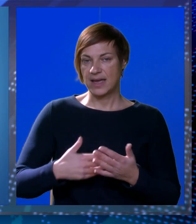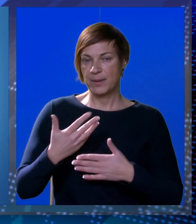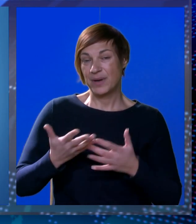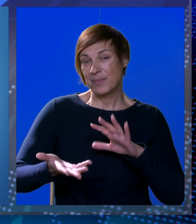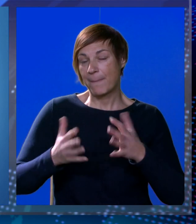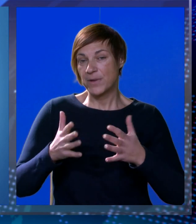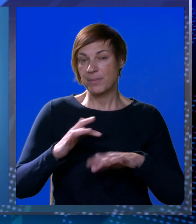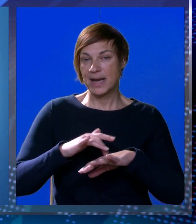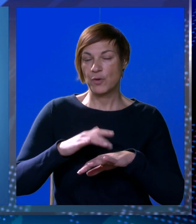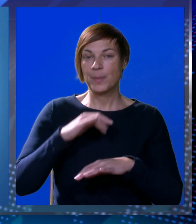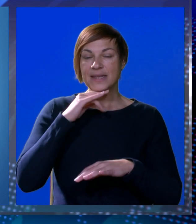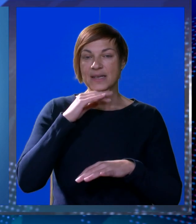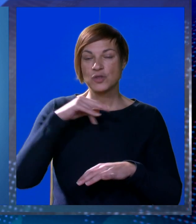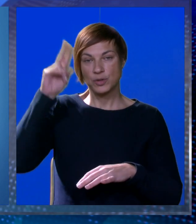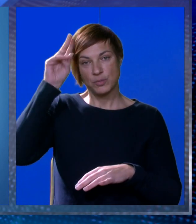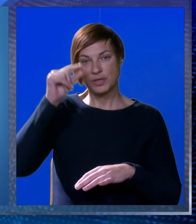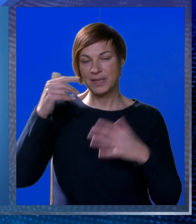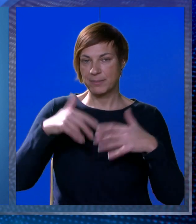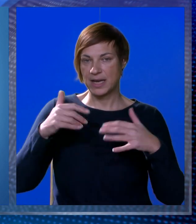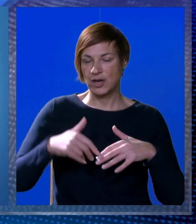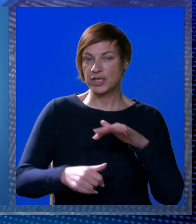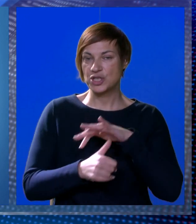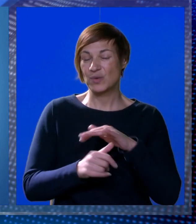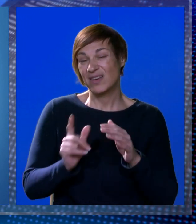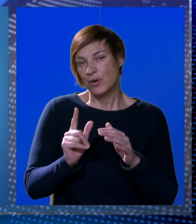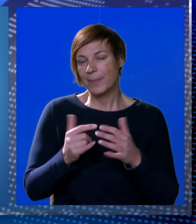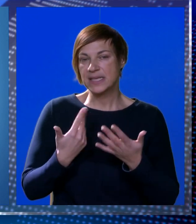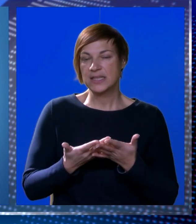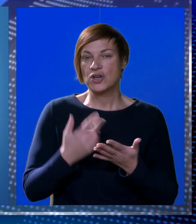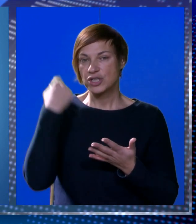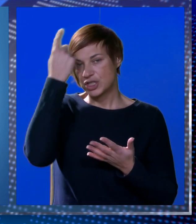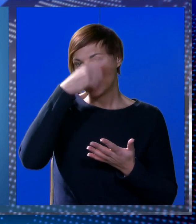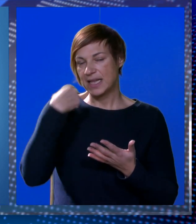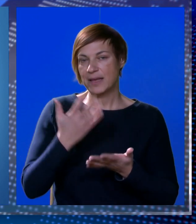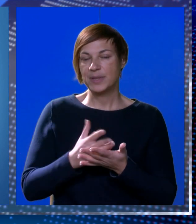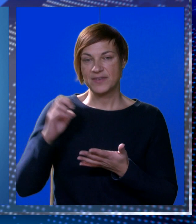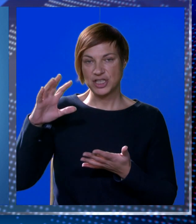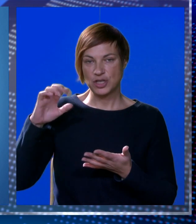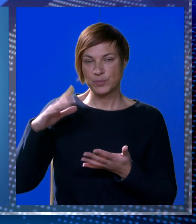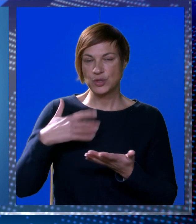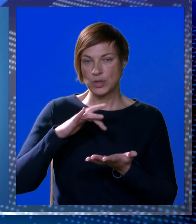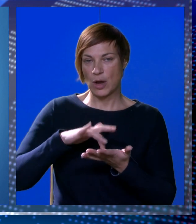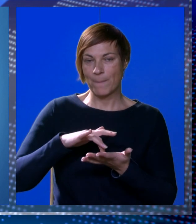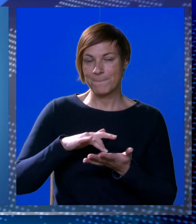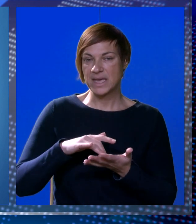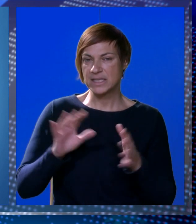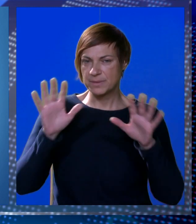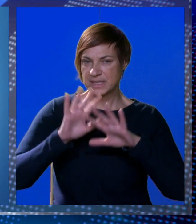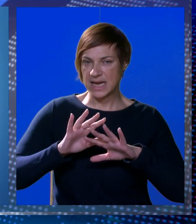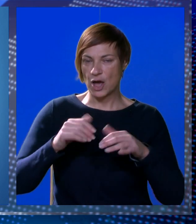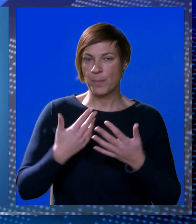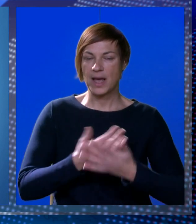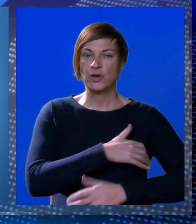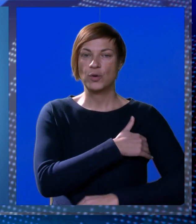Dani pred nama promijenjivi, u petak i subotu može biti malo kišeno, uglavnom sunčano, dok će nedjelja biti većinom sunčano uz mjestimičnu